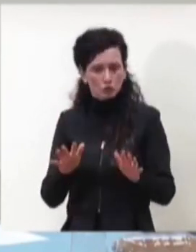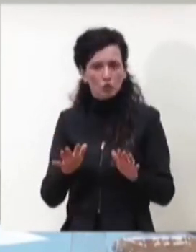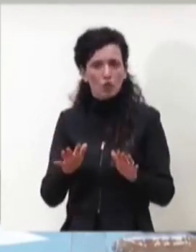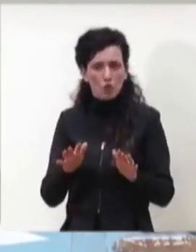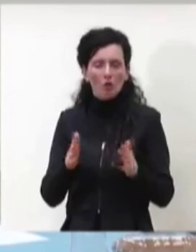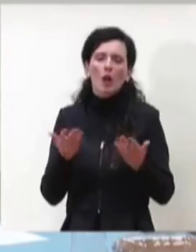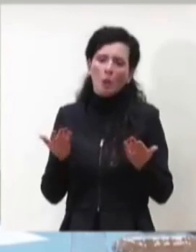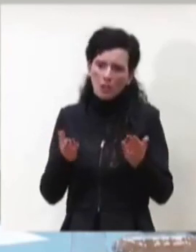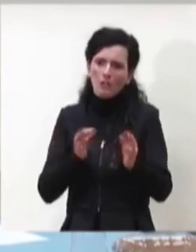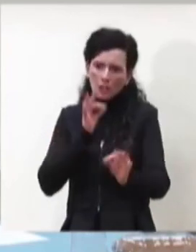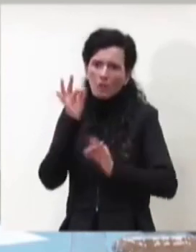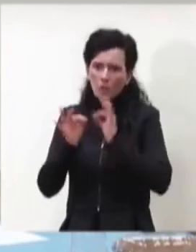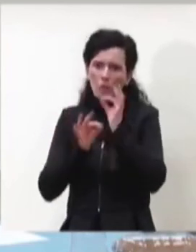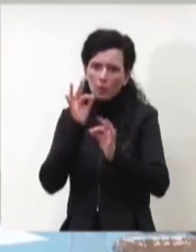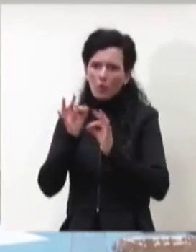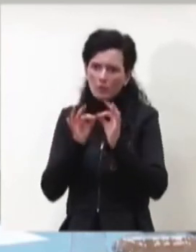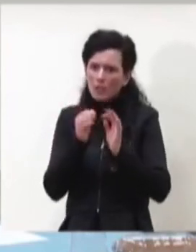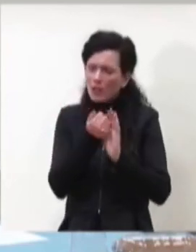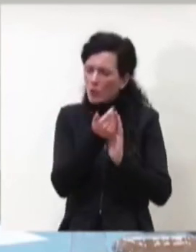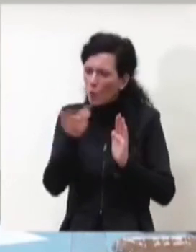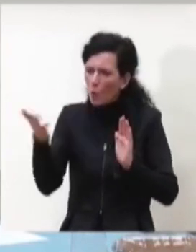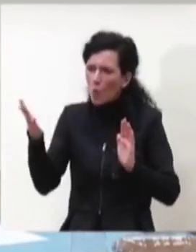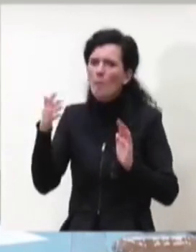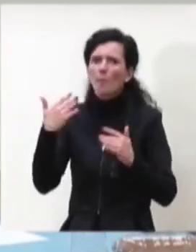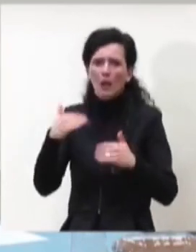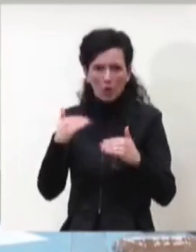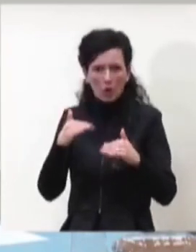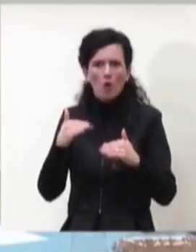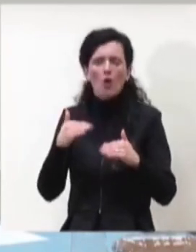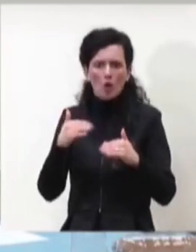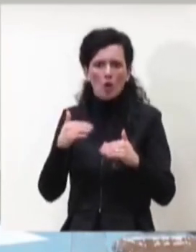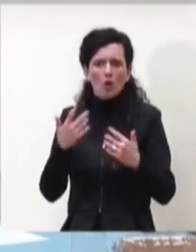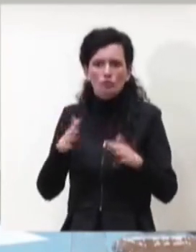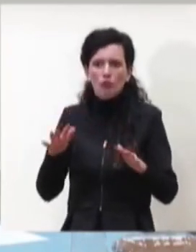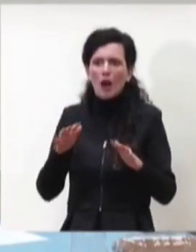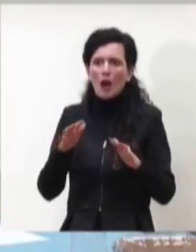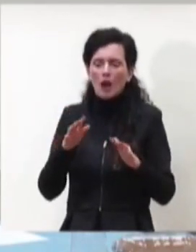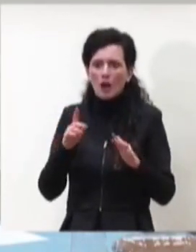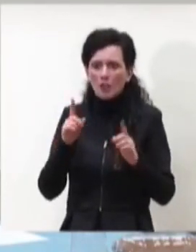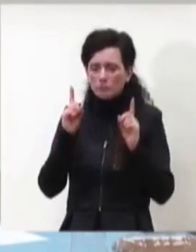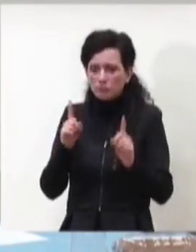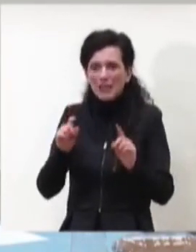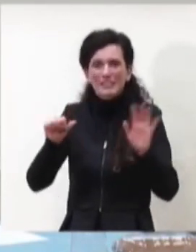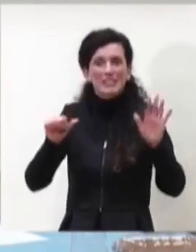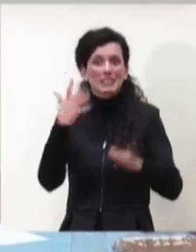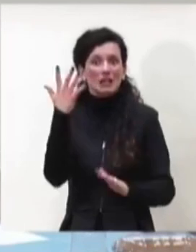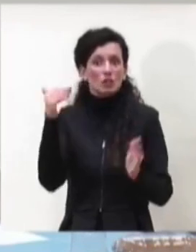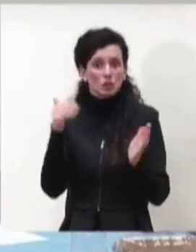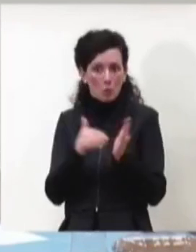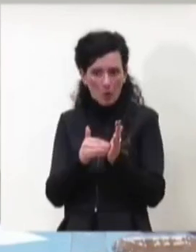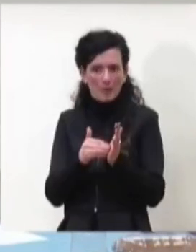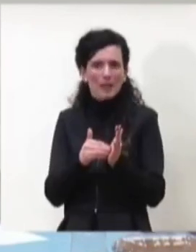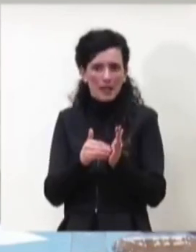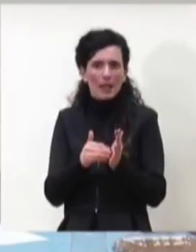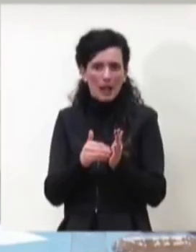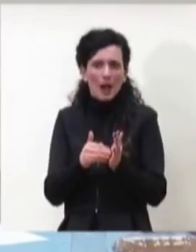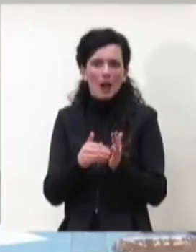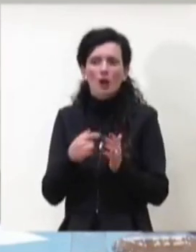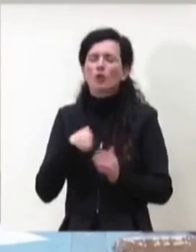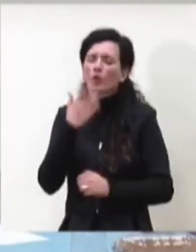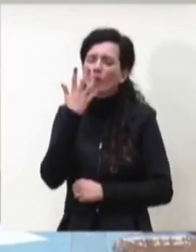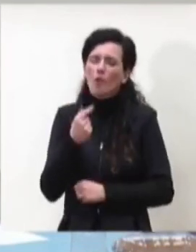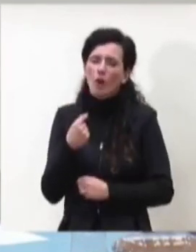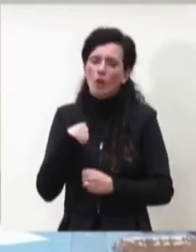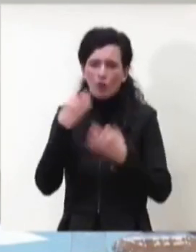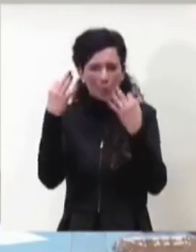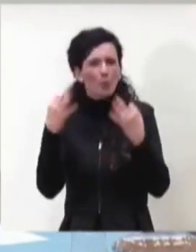numero medio nell'ordine delle 65 mila. A voler essere precisi nella giornata di ieri